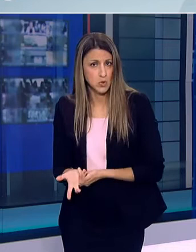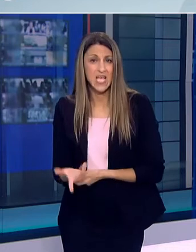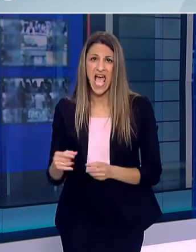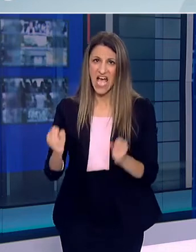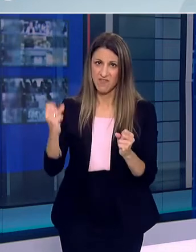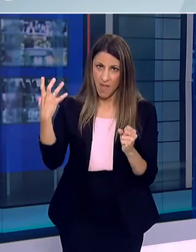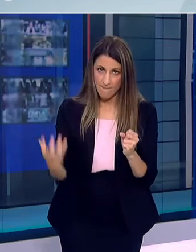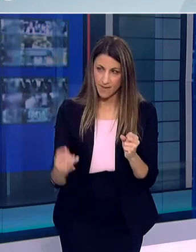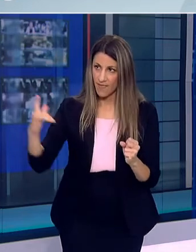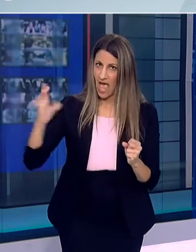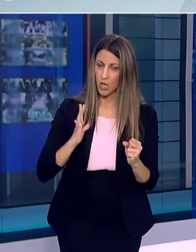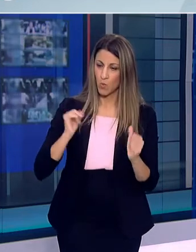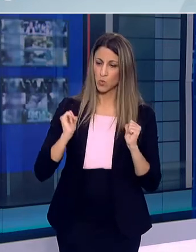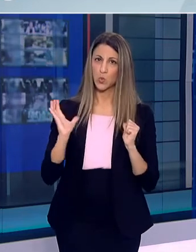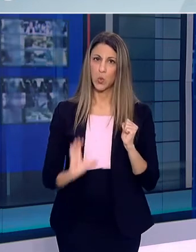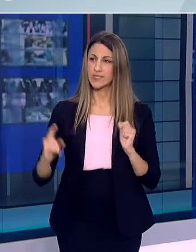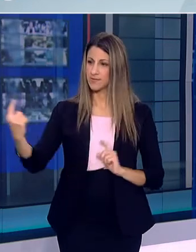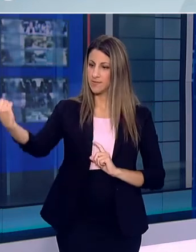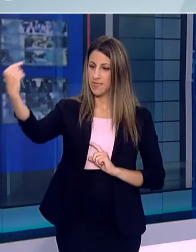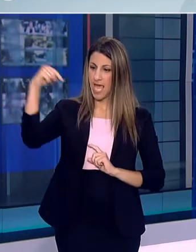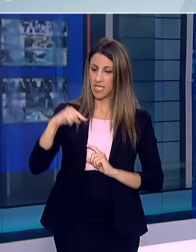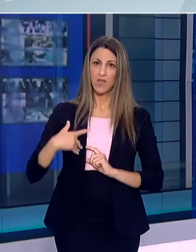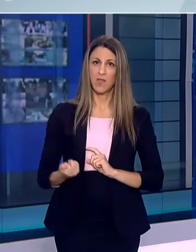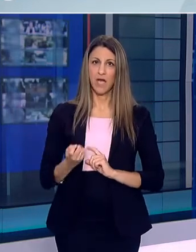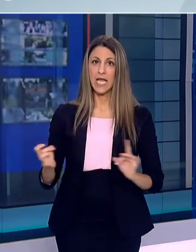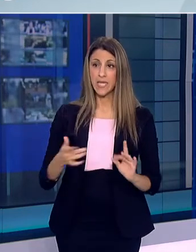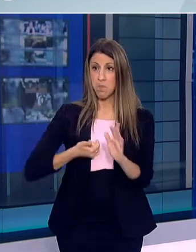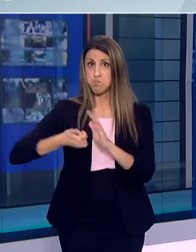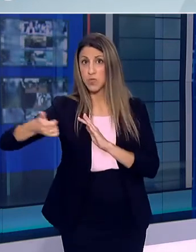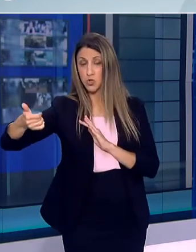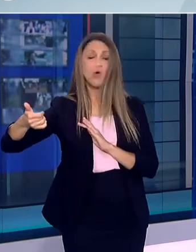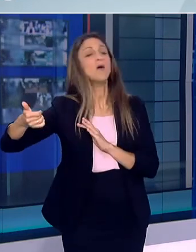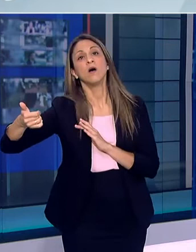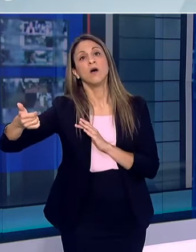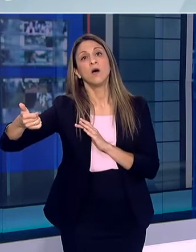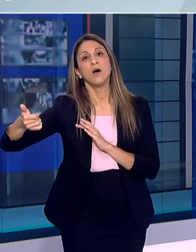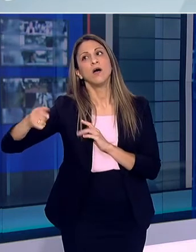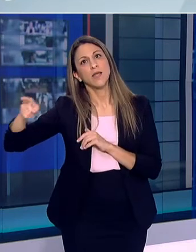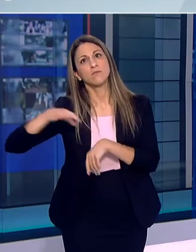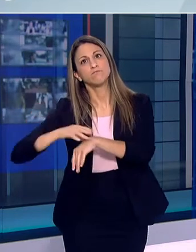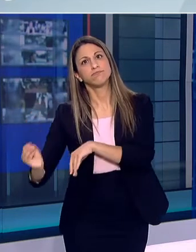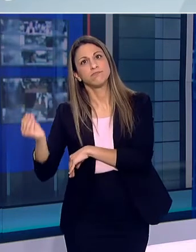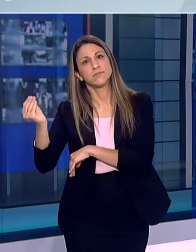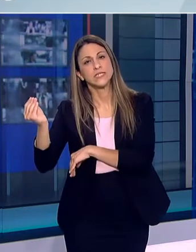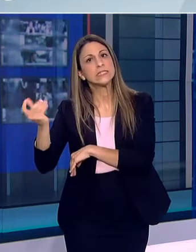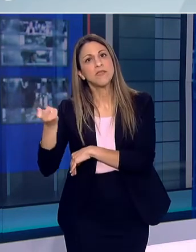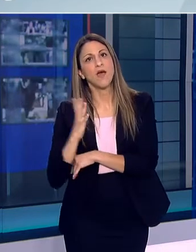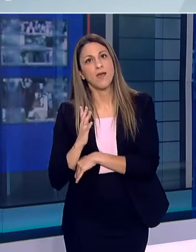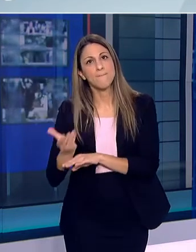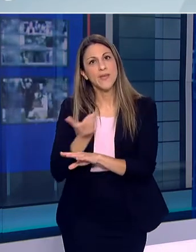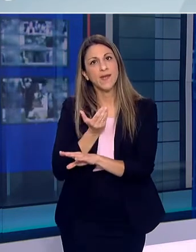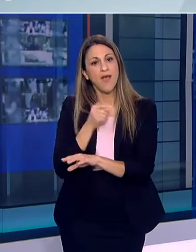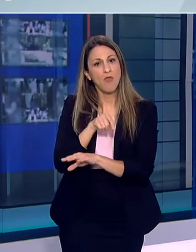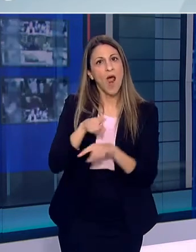ασφαλές είναι σε περίπτωση που κάποιος νοσήσει αφού επιστρέψει στην πατρίδα του Πώς θα γίνεται η χνηλάτιση των επαφών του Ο παράγοντος